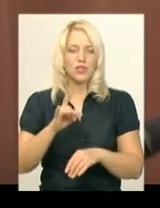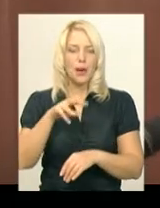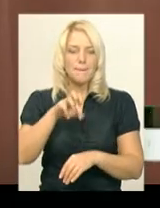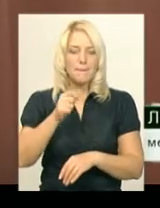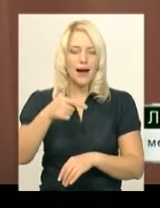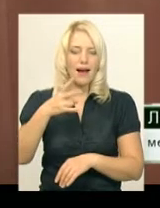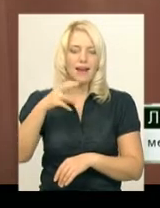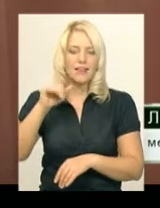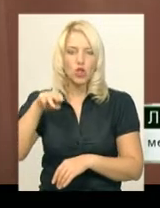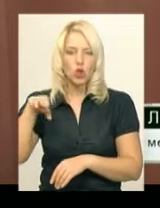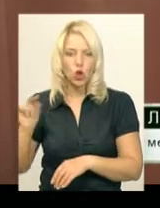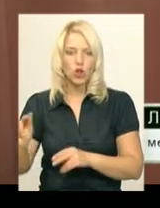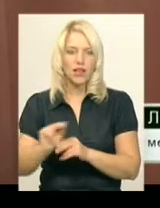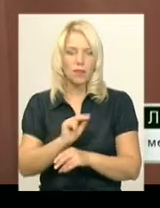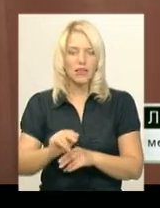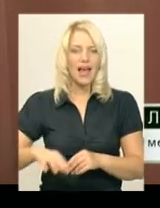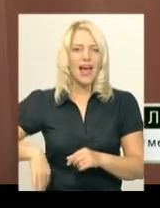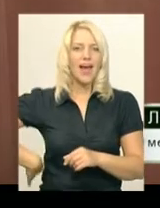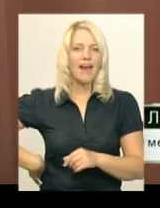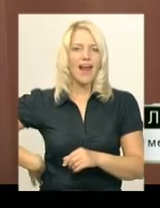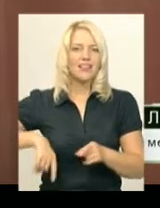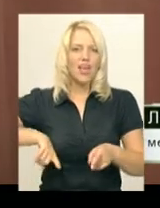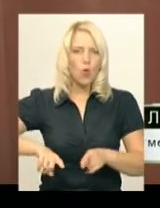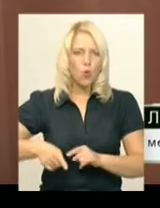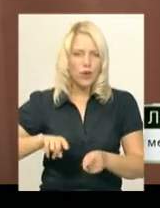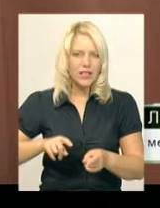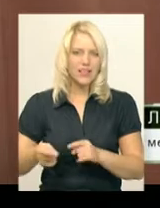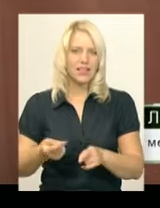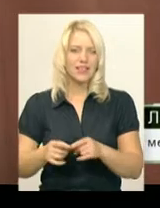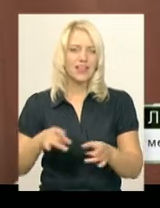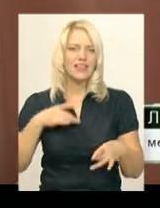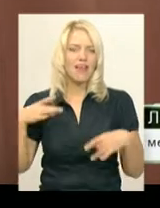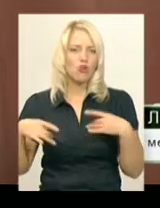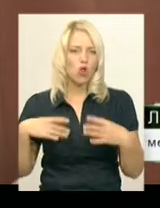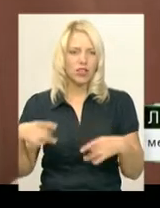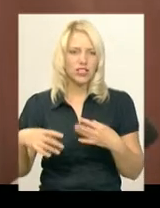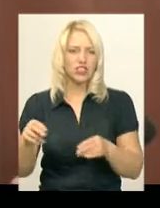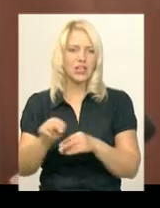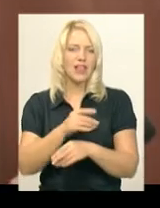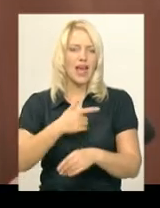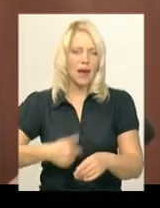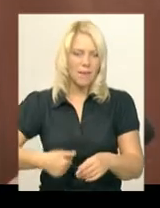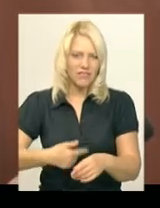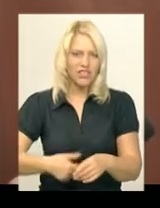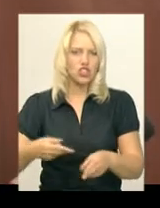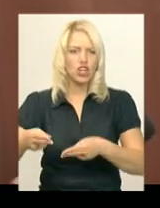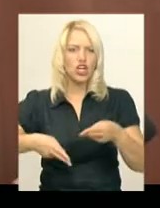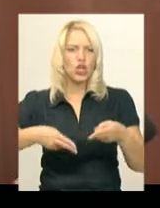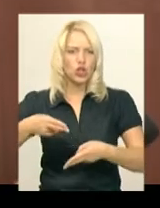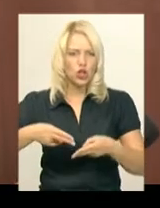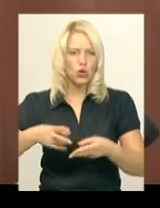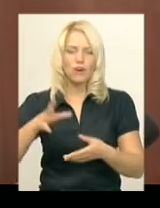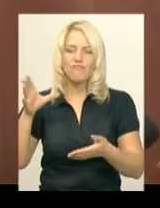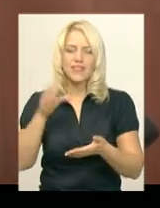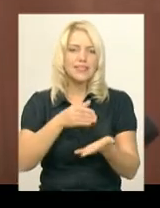артрози, весь спектр неврологічний, терапевтичний, хірургічний,